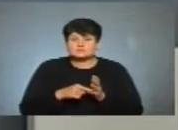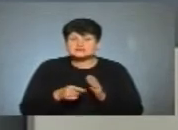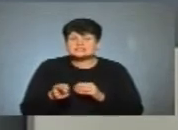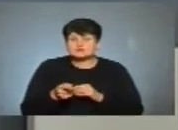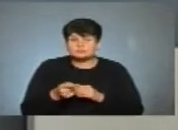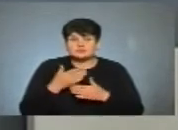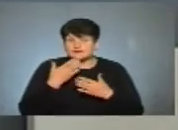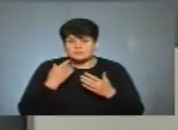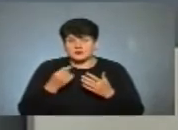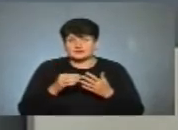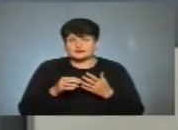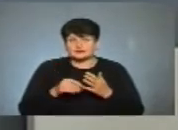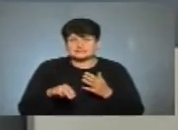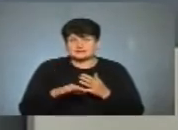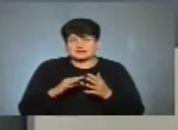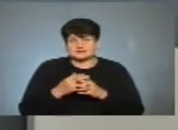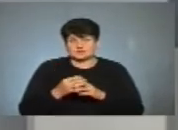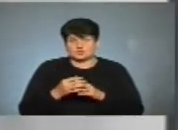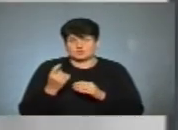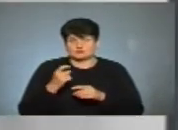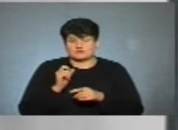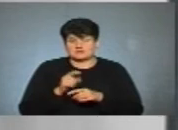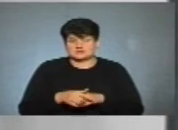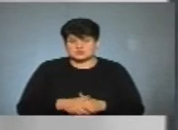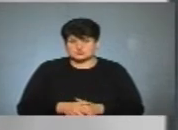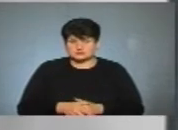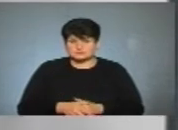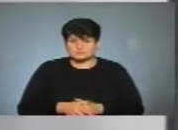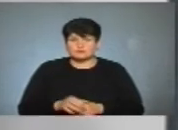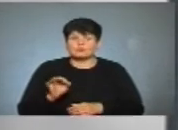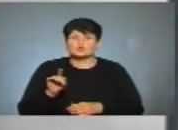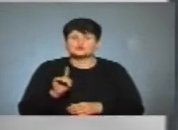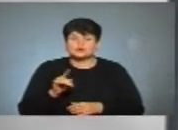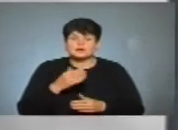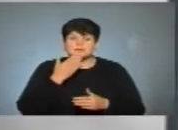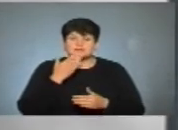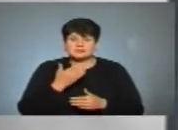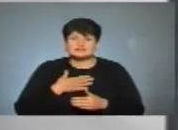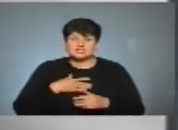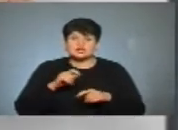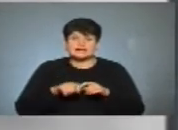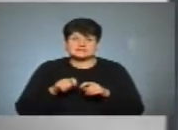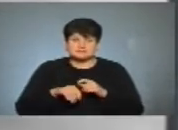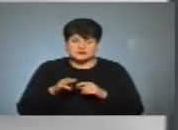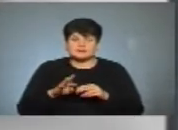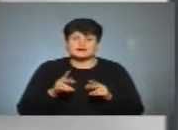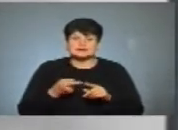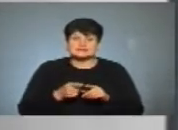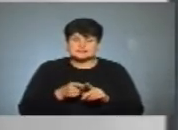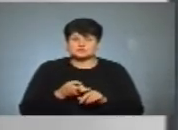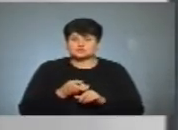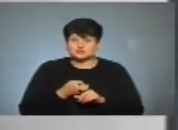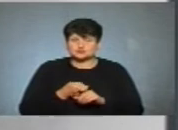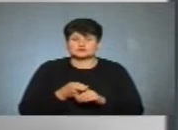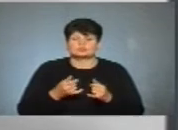де немає земель сільськогосподарського призначення. Власне, про що і питав наш експерт, як це стосується повноважень